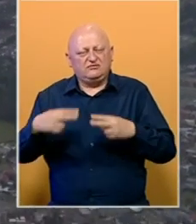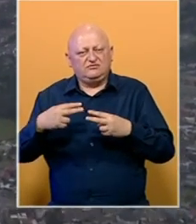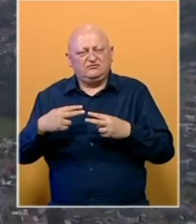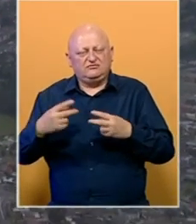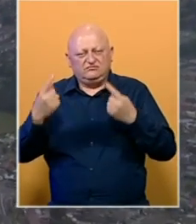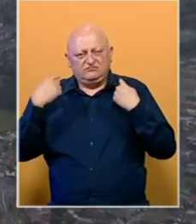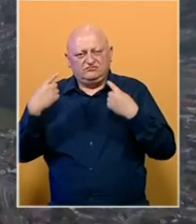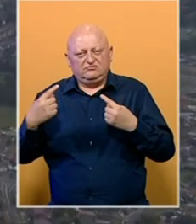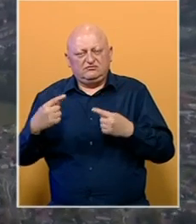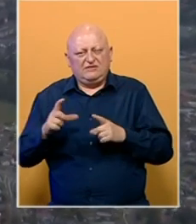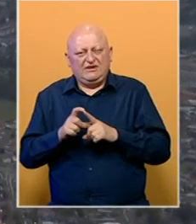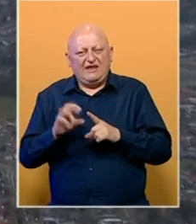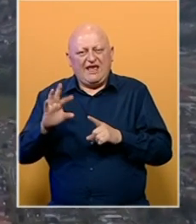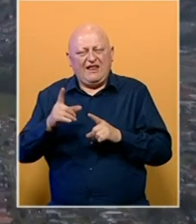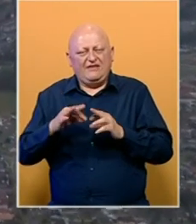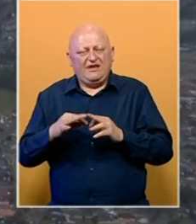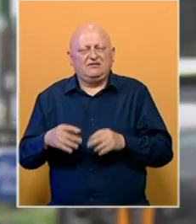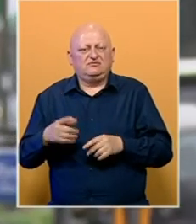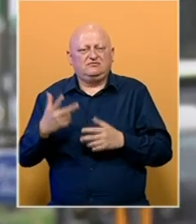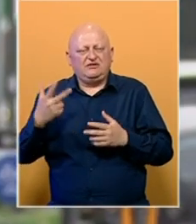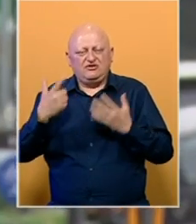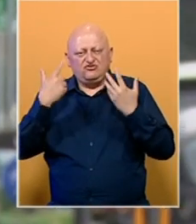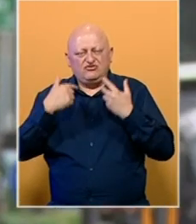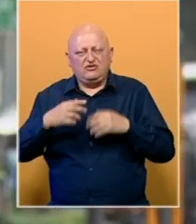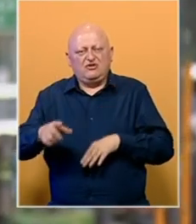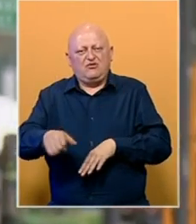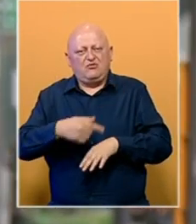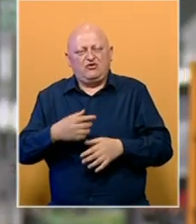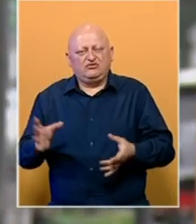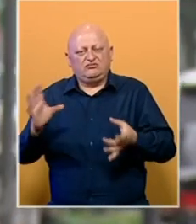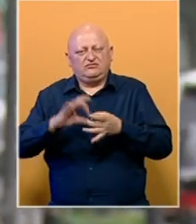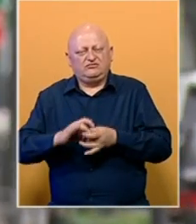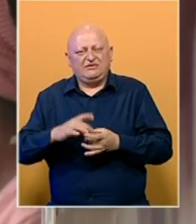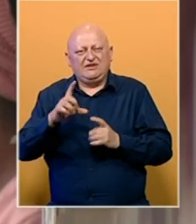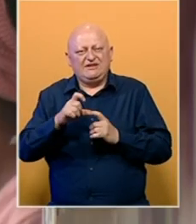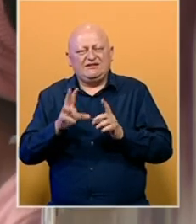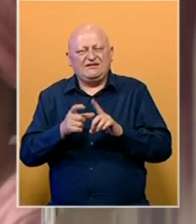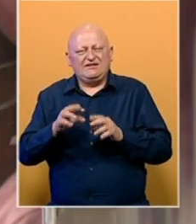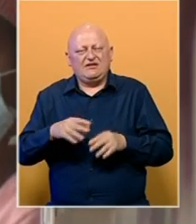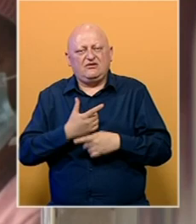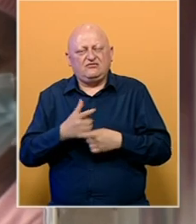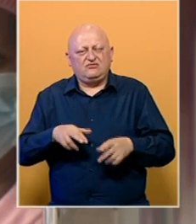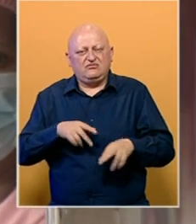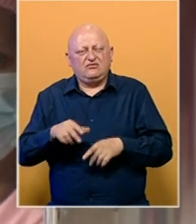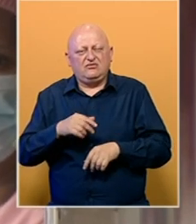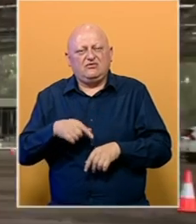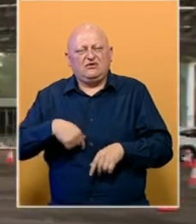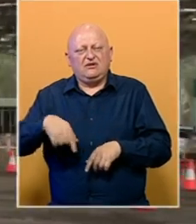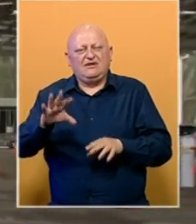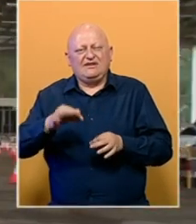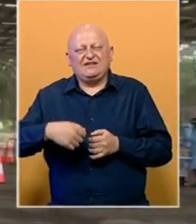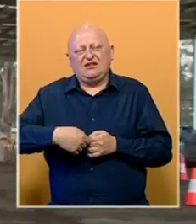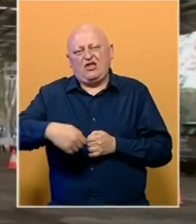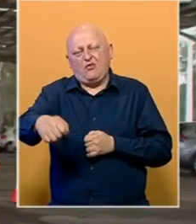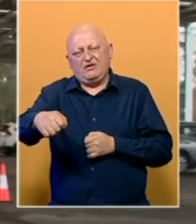sa ekspanzijom Delta Soja. Već treću sedmicu za redom produžen je lockdown u Sidneju. Kretanje je dopušteno u radijusu od 10